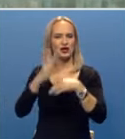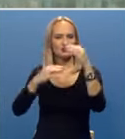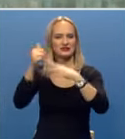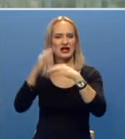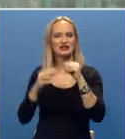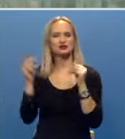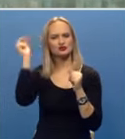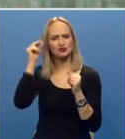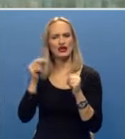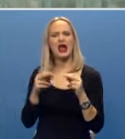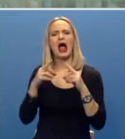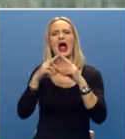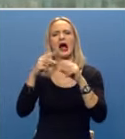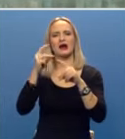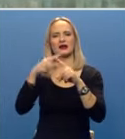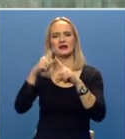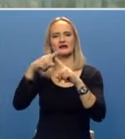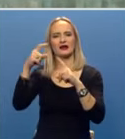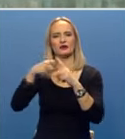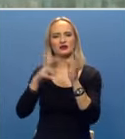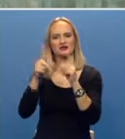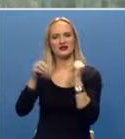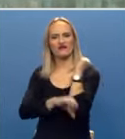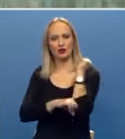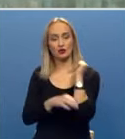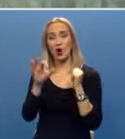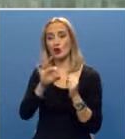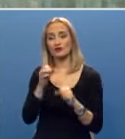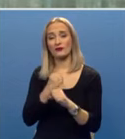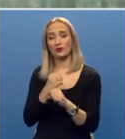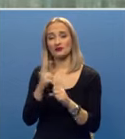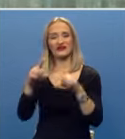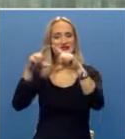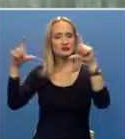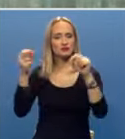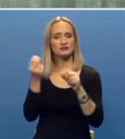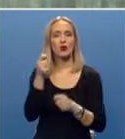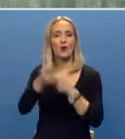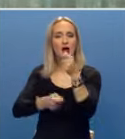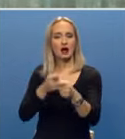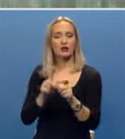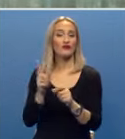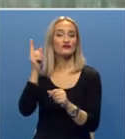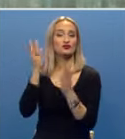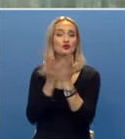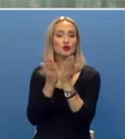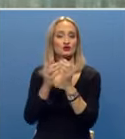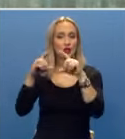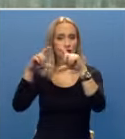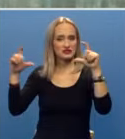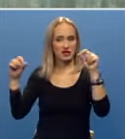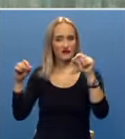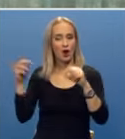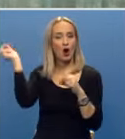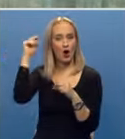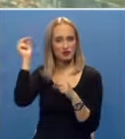izgradnji stručnjaci sa arhitektonskog fakulteta. Osnovni zadatak institucije Srpske je ulaganje u visokoškolske ustanove,